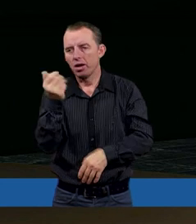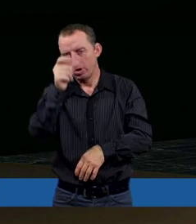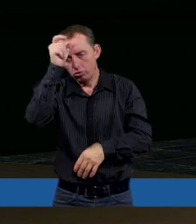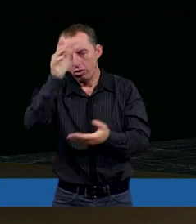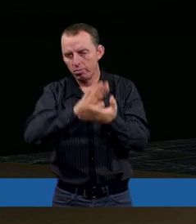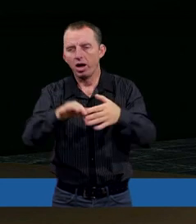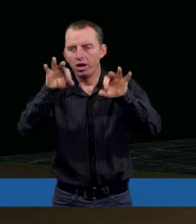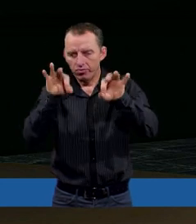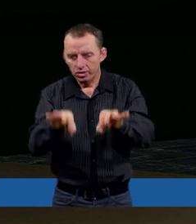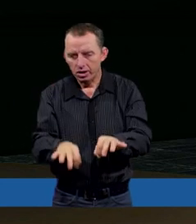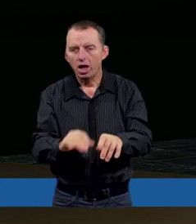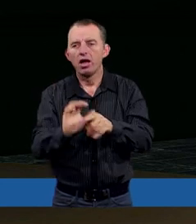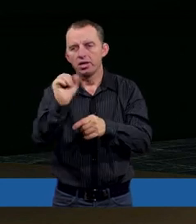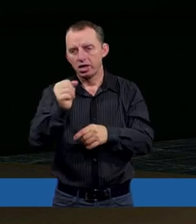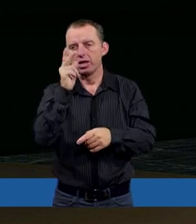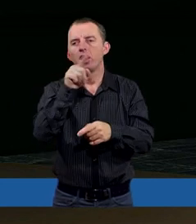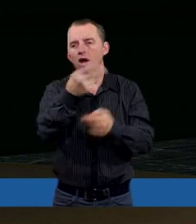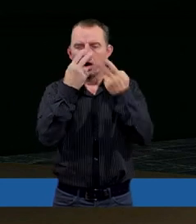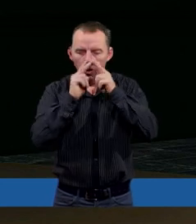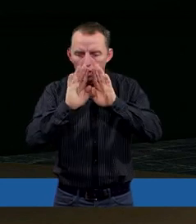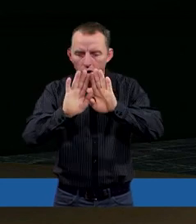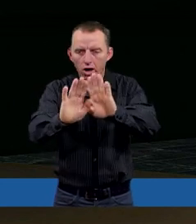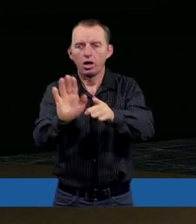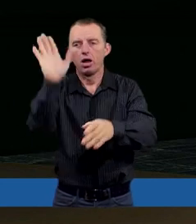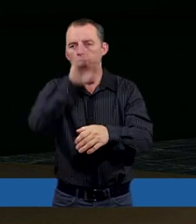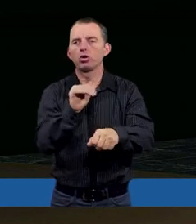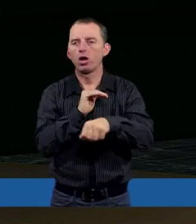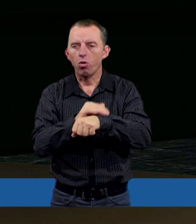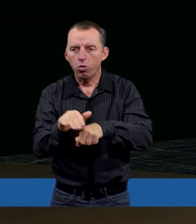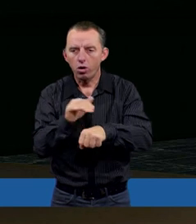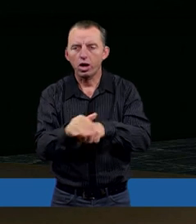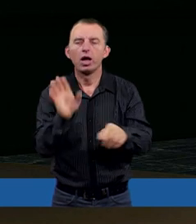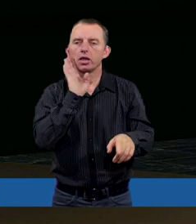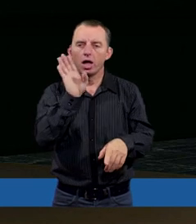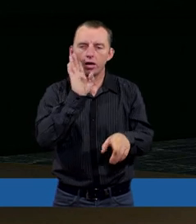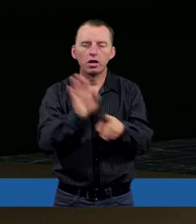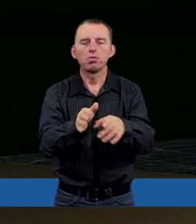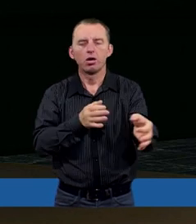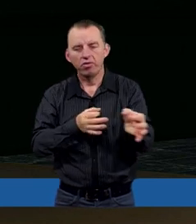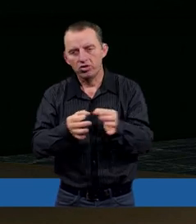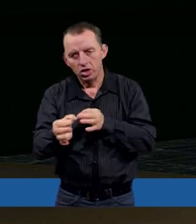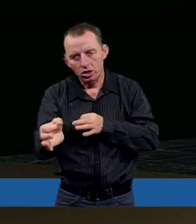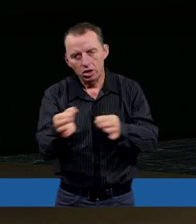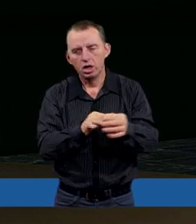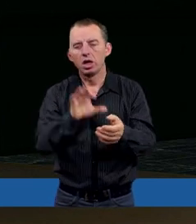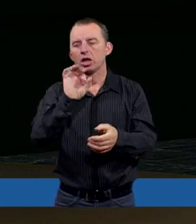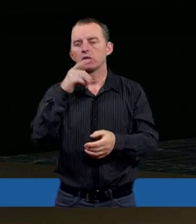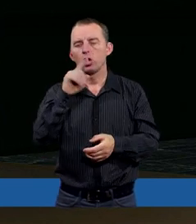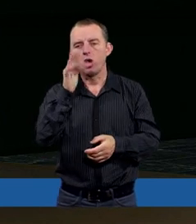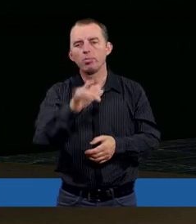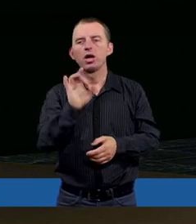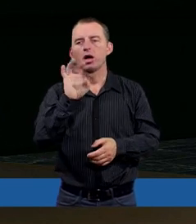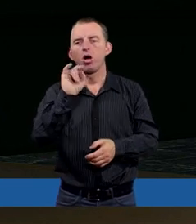winy. A jednak jego okazała Boża łaska. Tak samo w historii Sodomy i